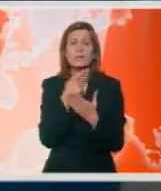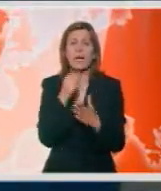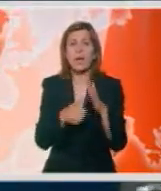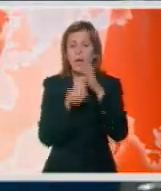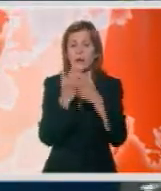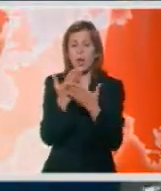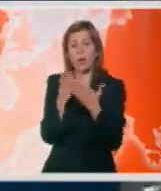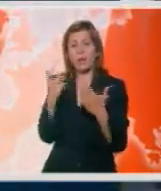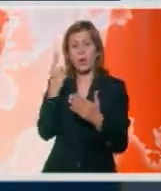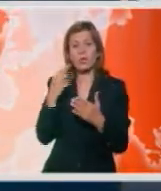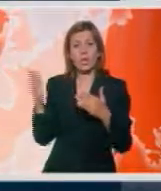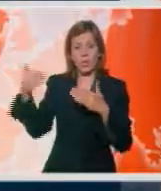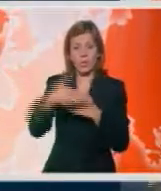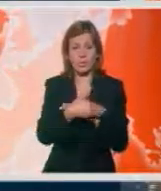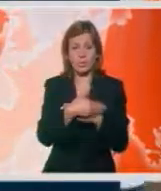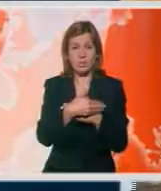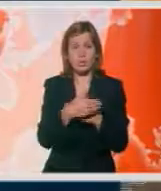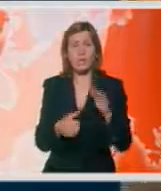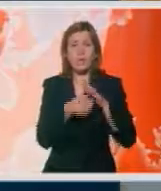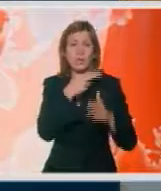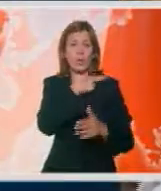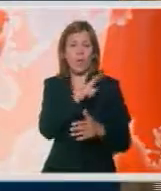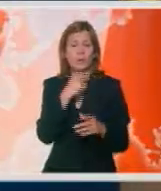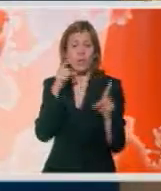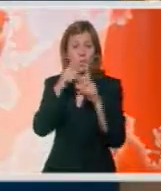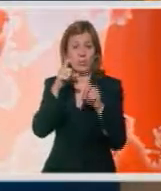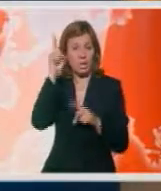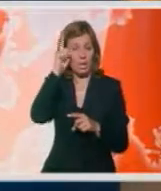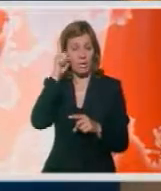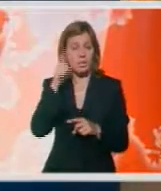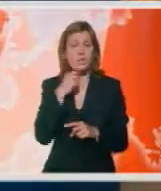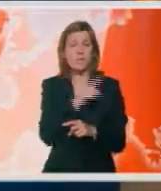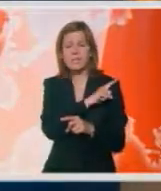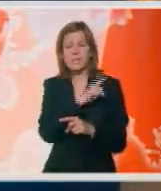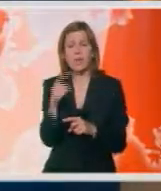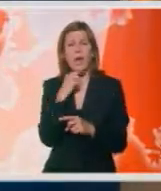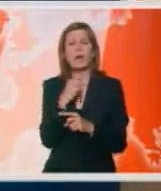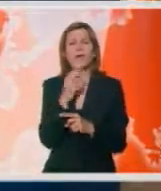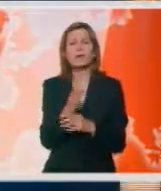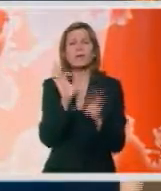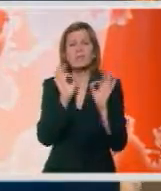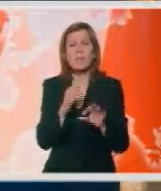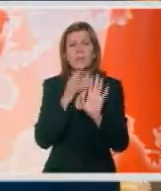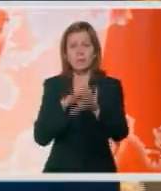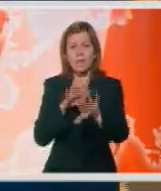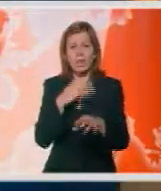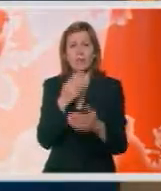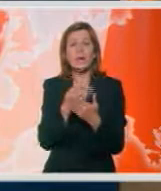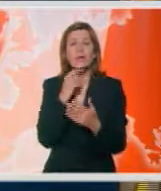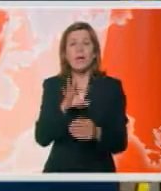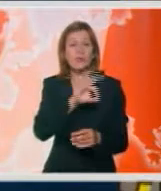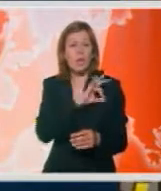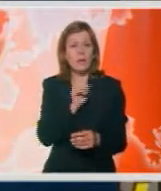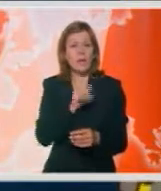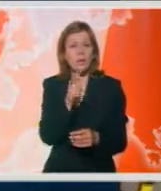otvorni i sporedni ulaz. Gradonačelnik Duisburga Adolf Zaureland branio je sigurnosni koncept parade, ocenjući da uzrok tragedije ne